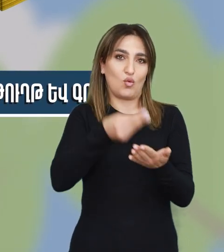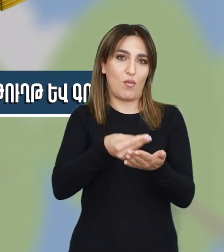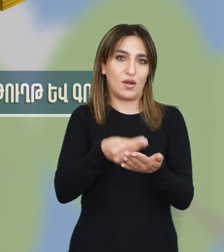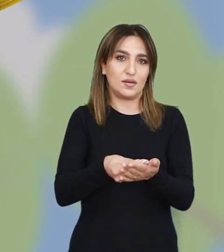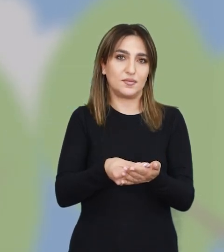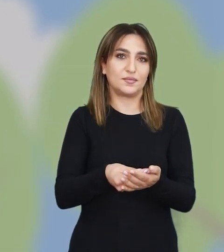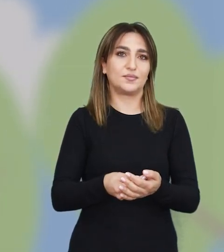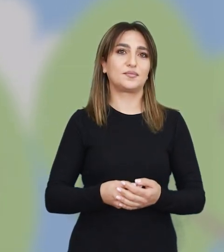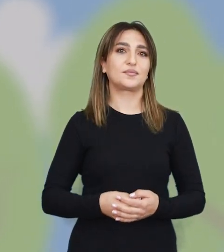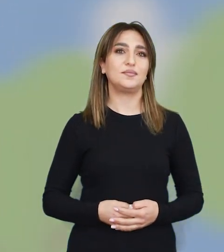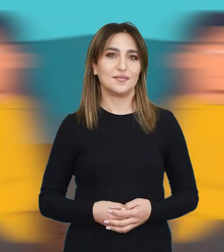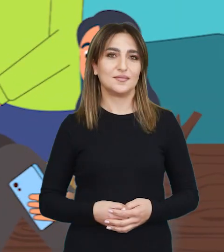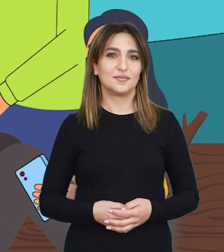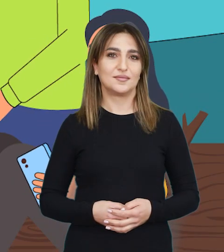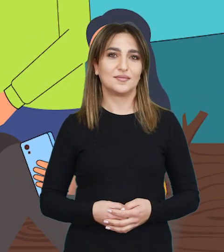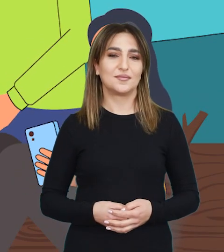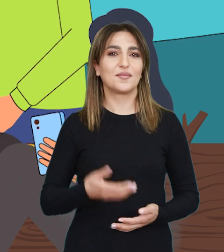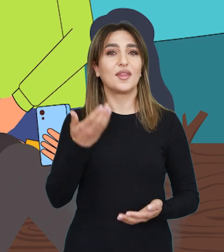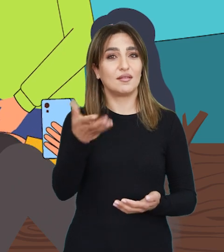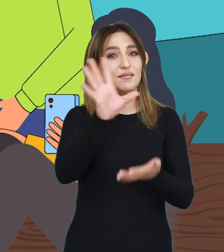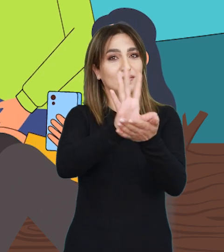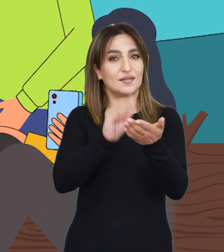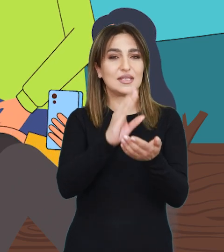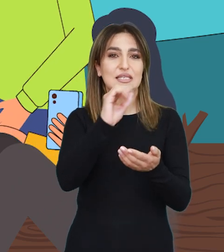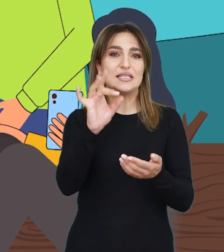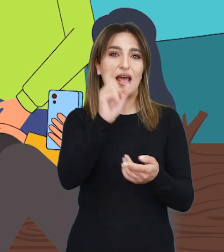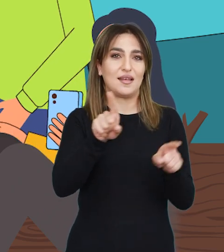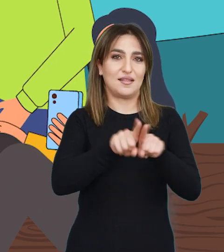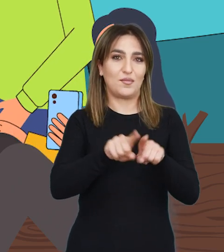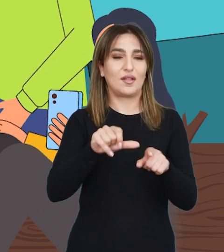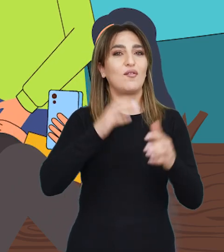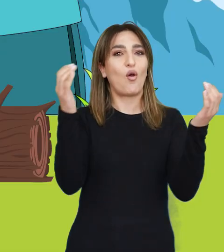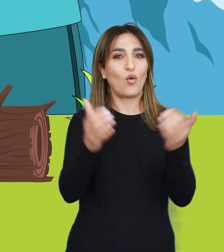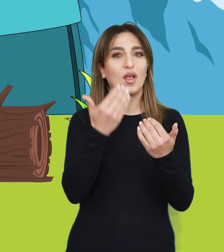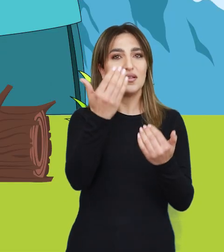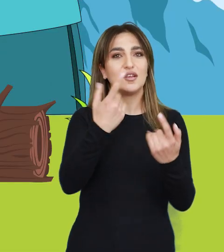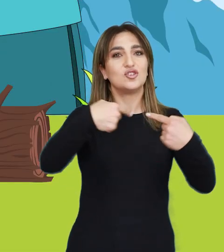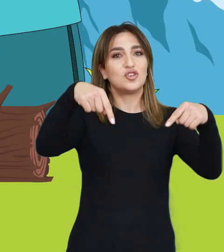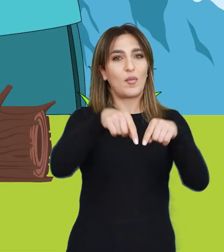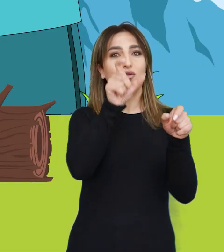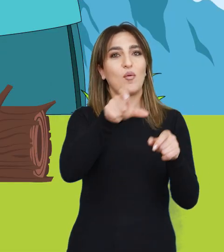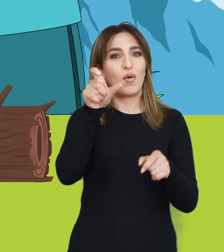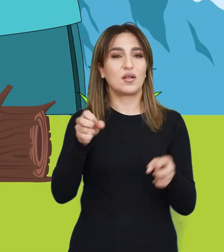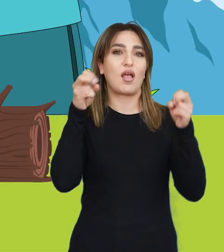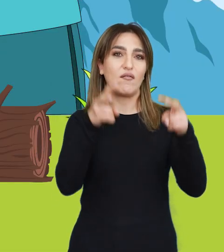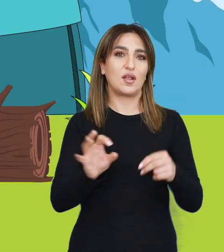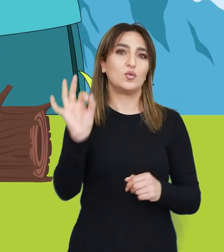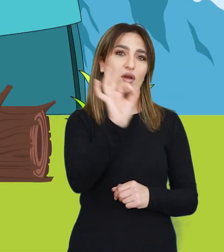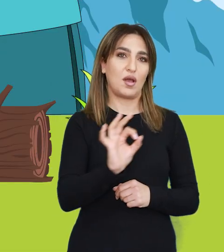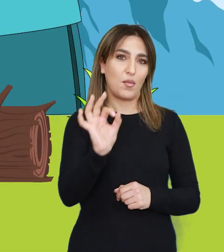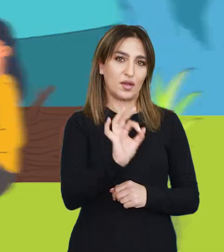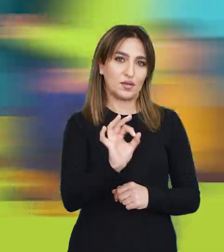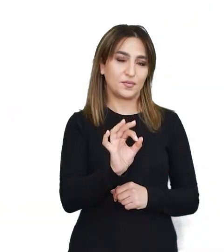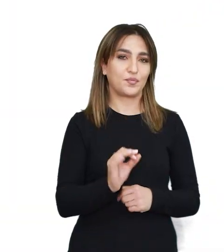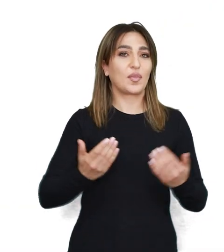գումար։ Եղեք սարայիպես և հոգտարեք ձեր և ձեր շրջապատող անձանց անվտանգության